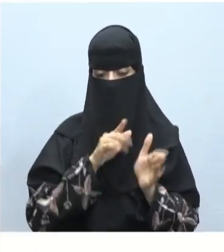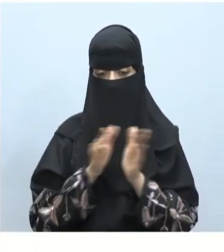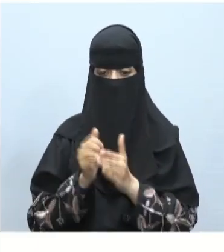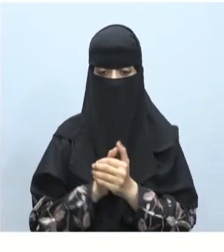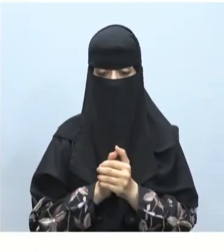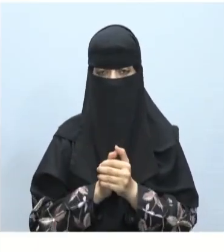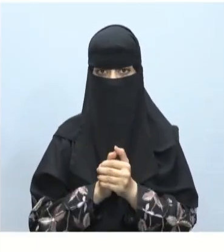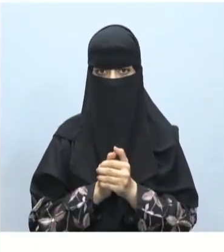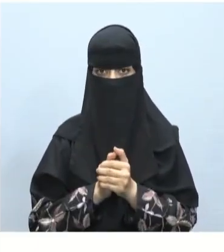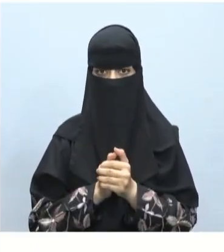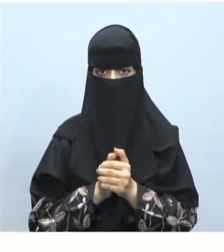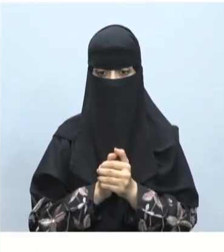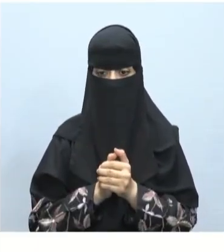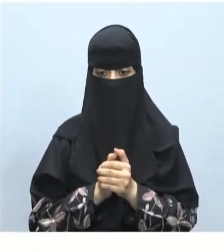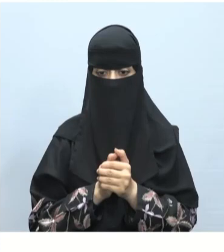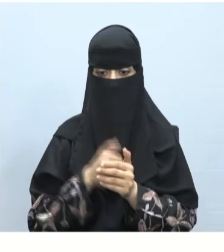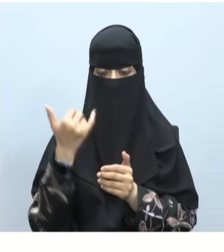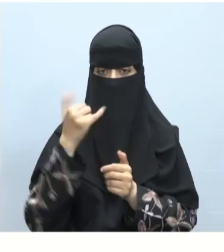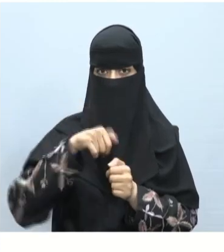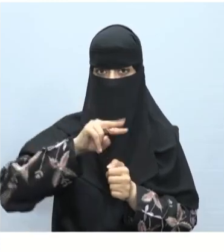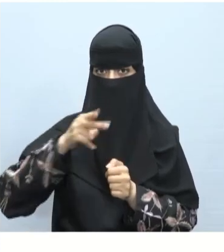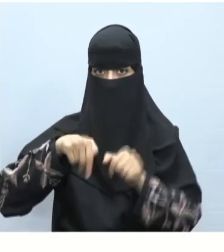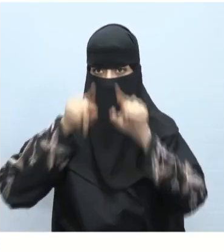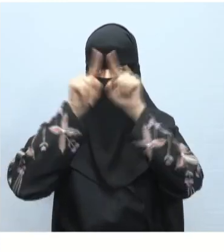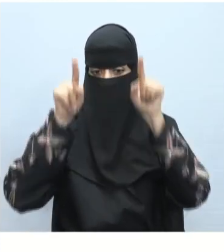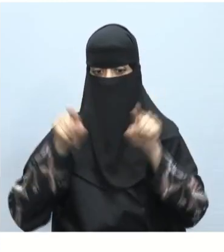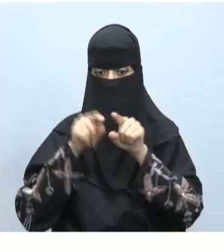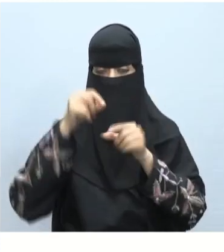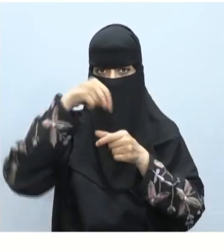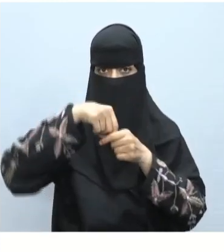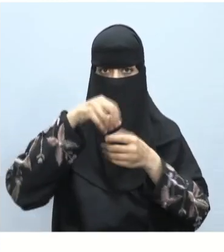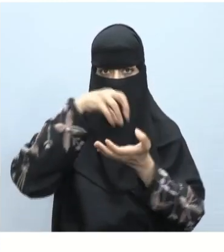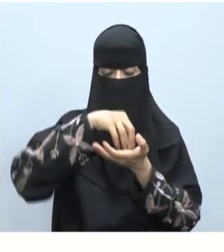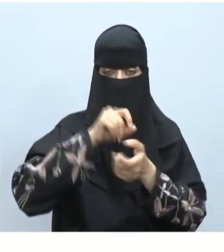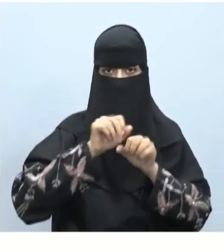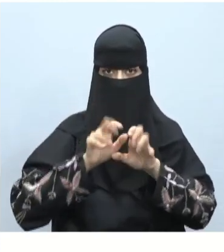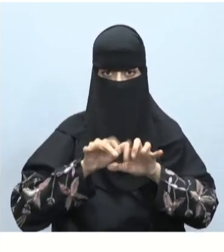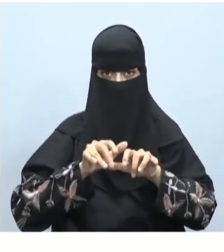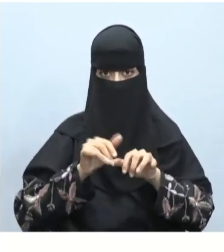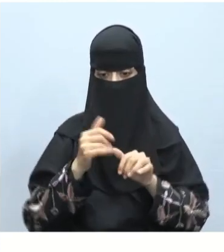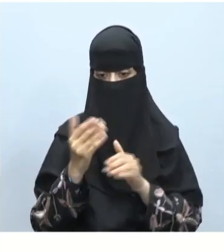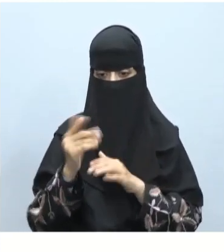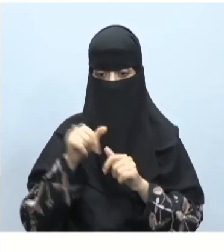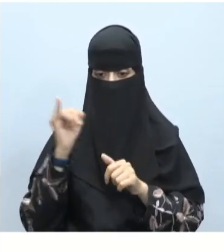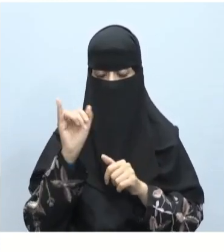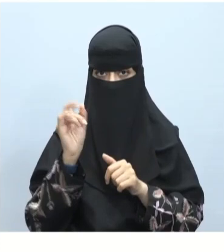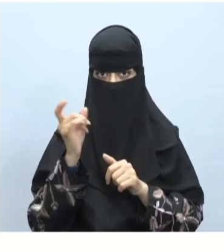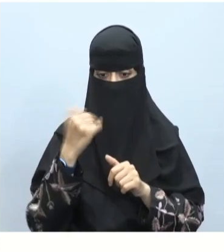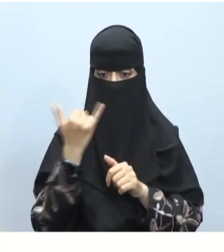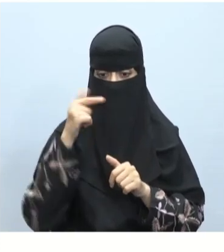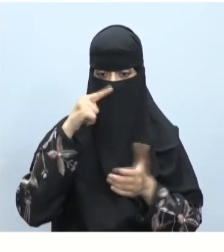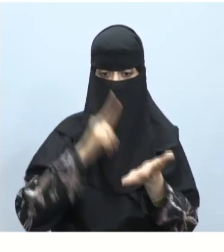ذلك؟ أهمية تعدد الصفحات في الموقع الإلكتروني من المهم